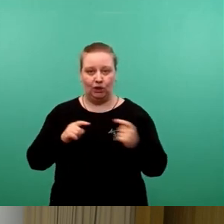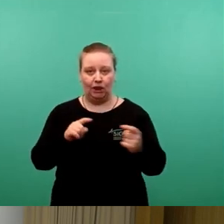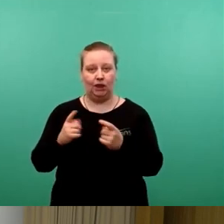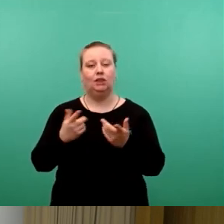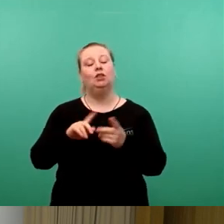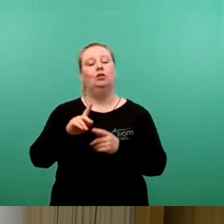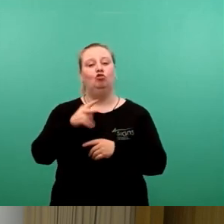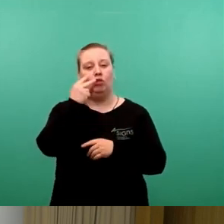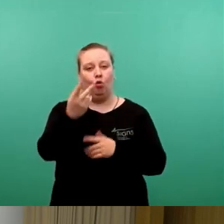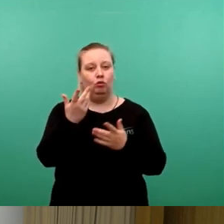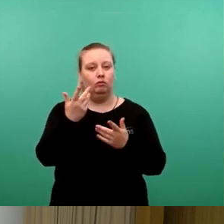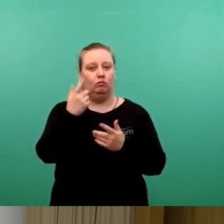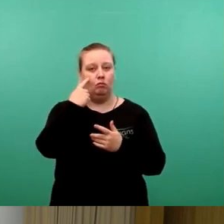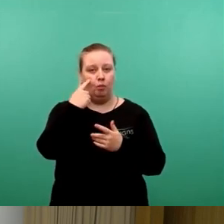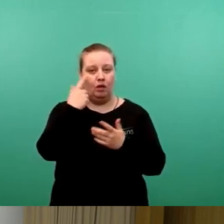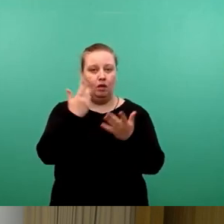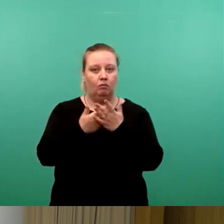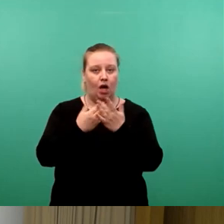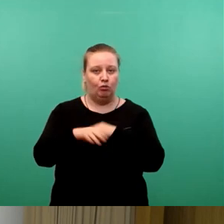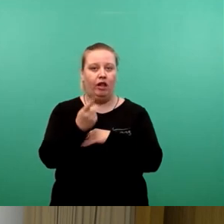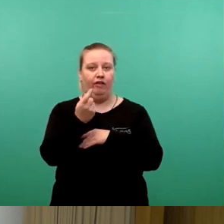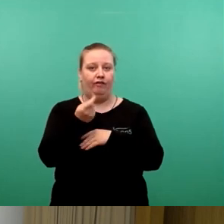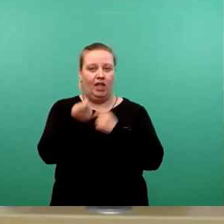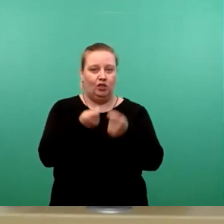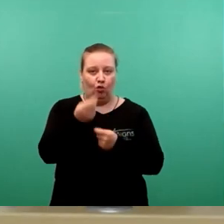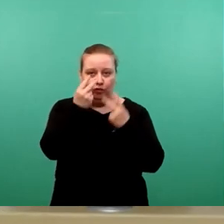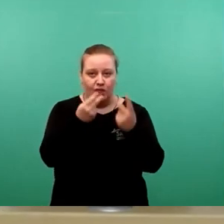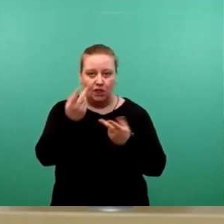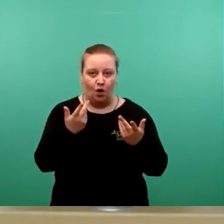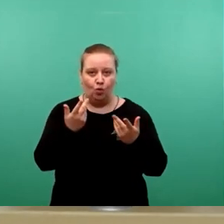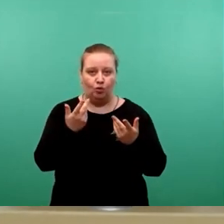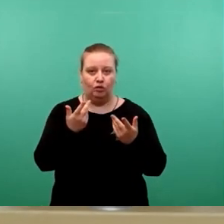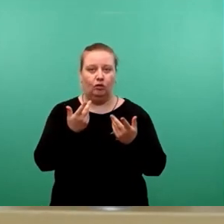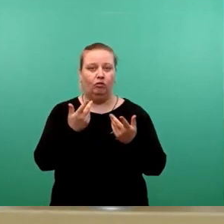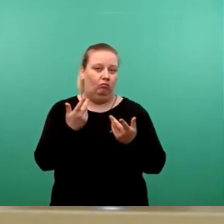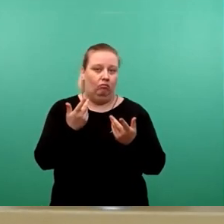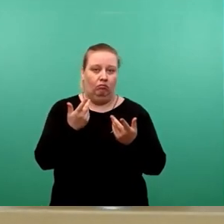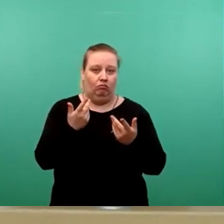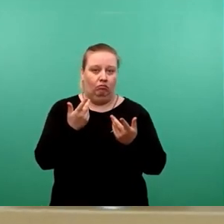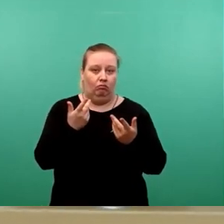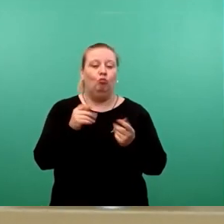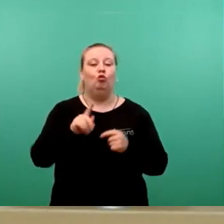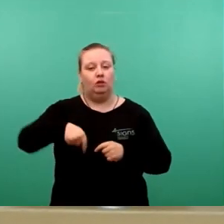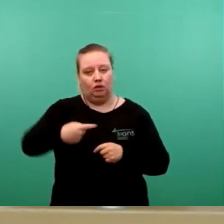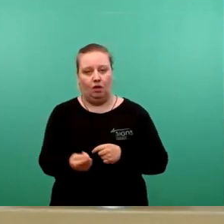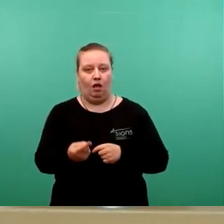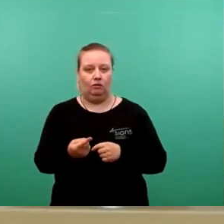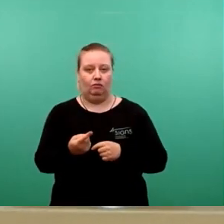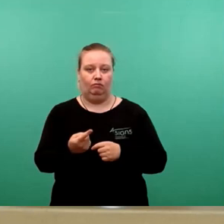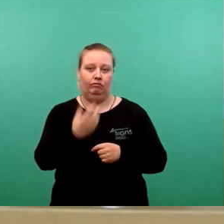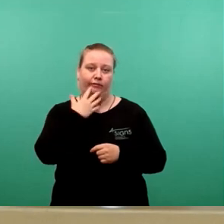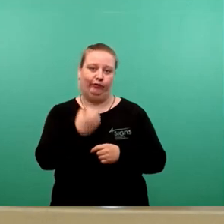wir eine Finanzierung zu stemmen, sodass wir auch dauerhaft dann